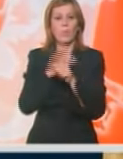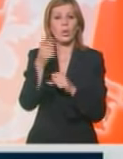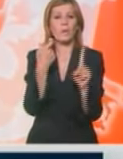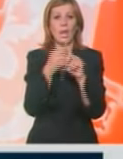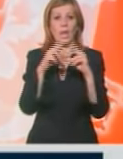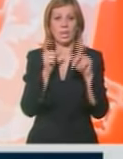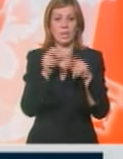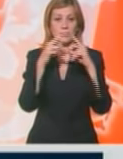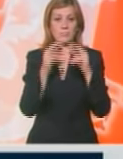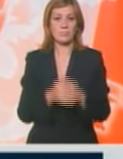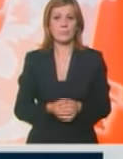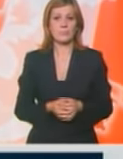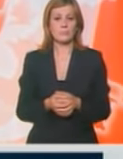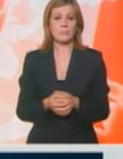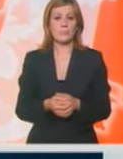Kanade.